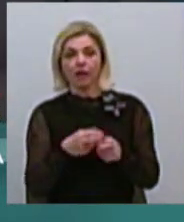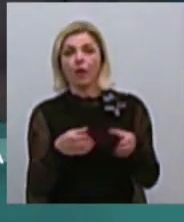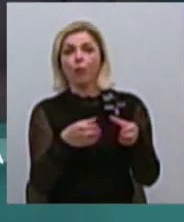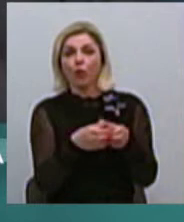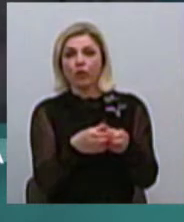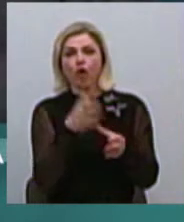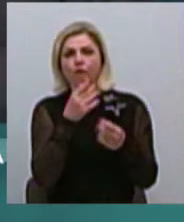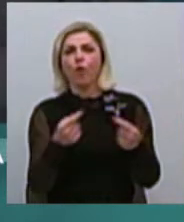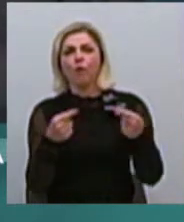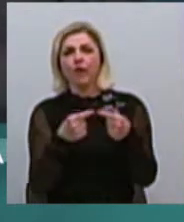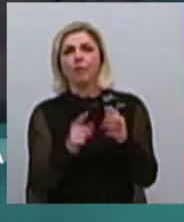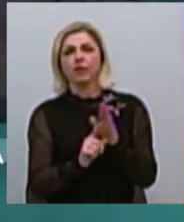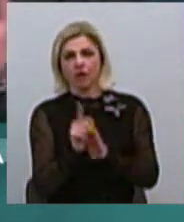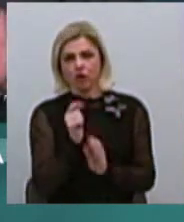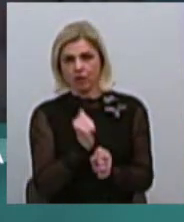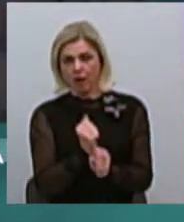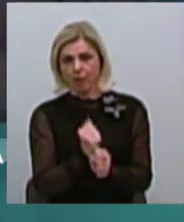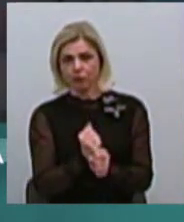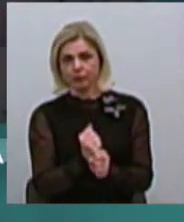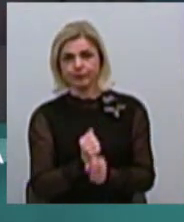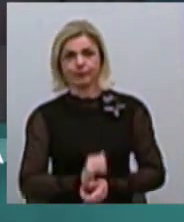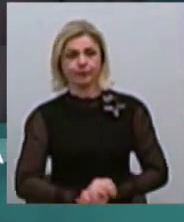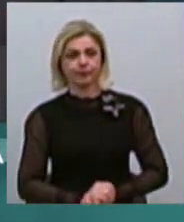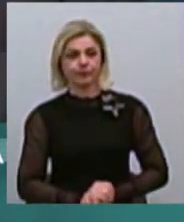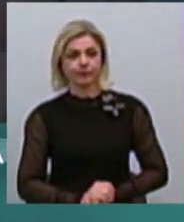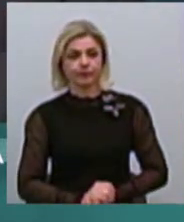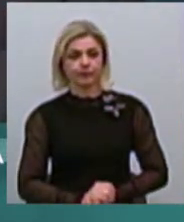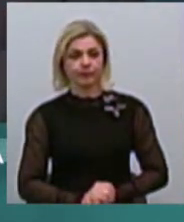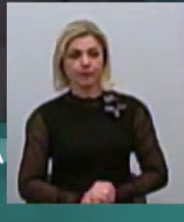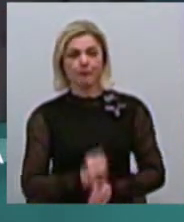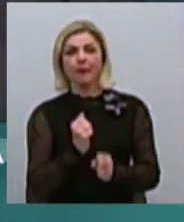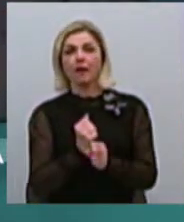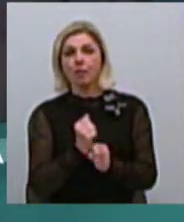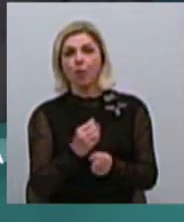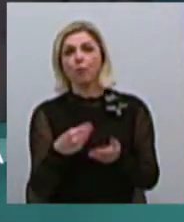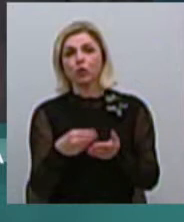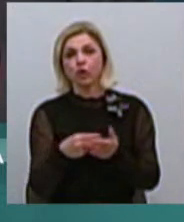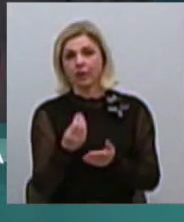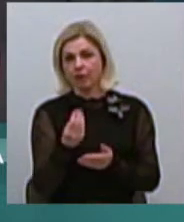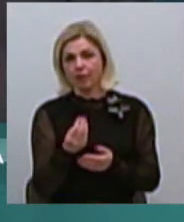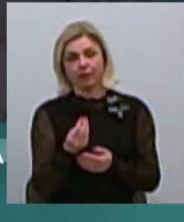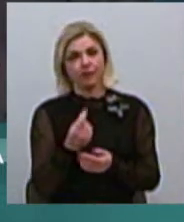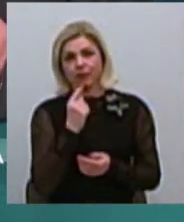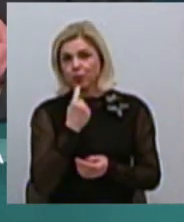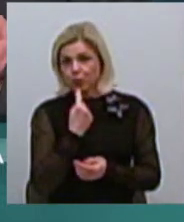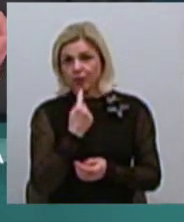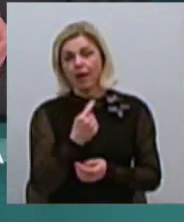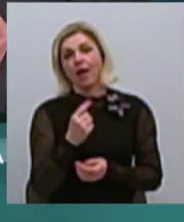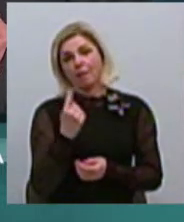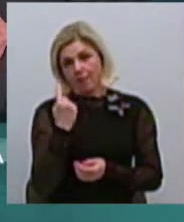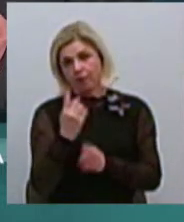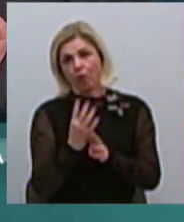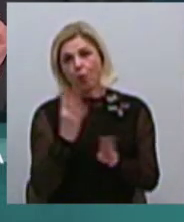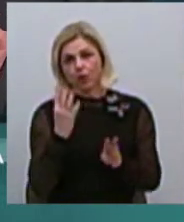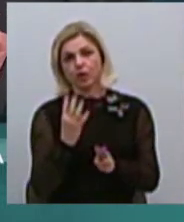вовремя начать весь процес. Процес работы з бюджетними деньгами, він, безусловно, непростій. Це, в першу